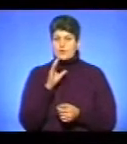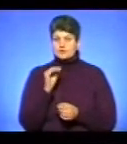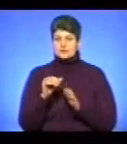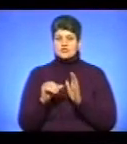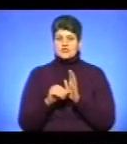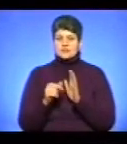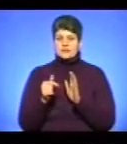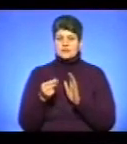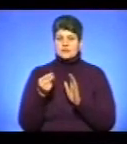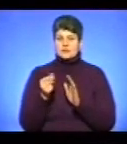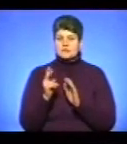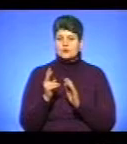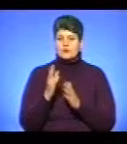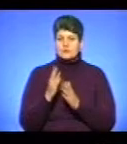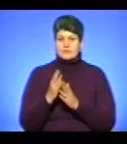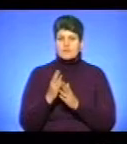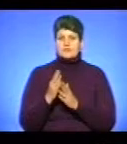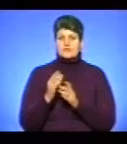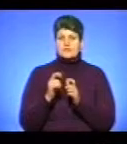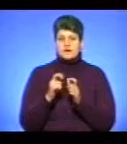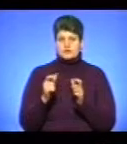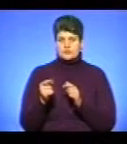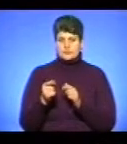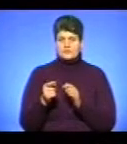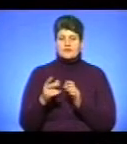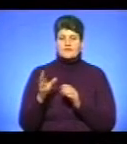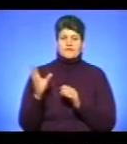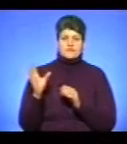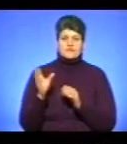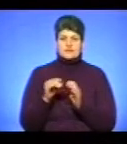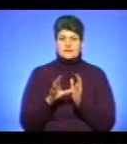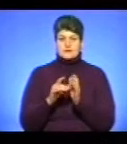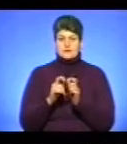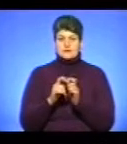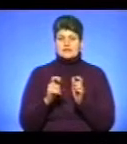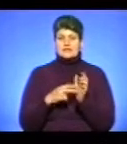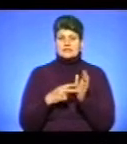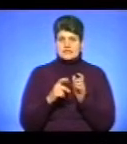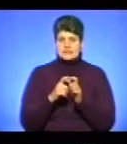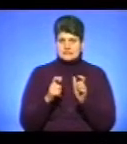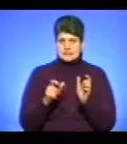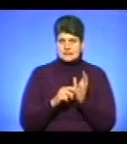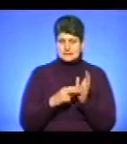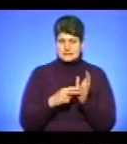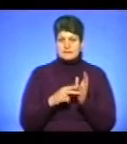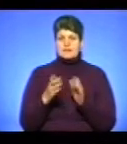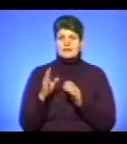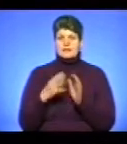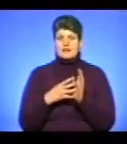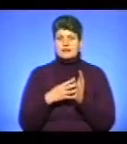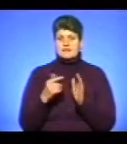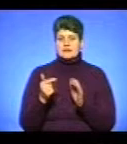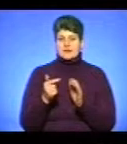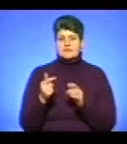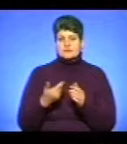гривень сплачували ті, в кого картка тернополянина, 7 пасажир з електронним квитком і 9 гривень готівкою. Нові тарифи почали